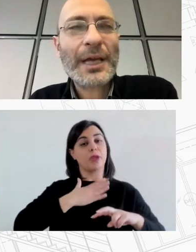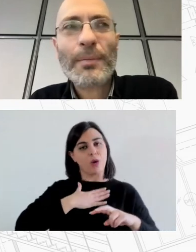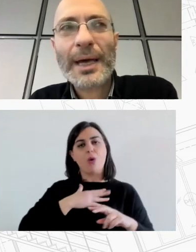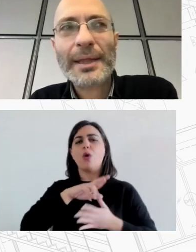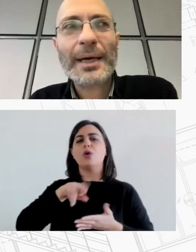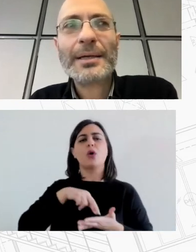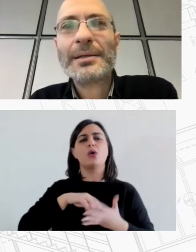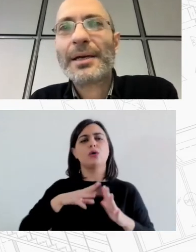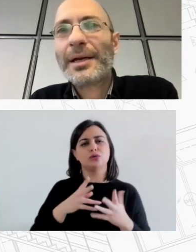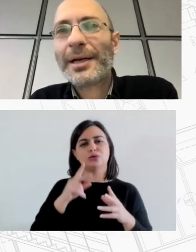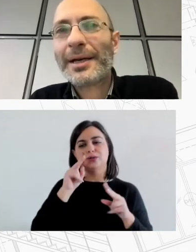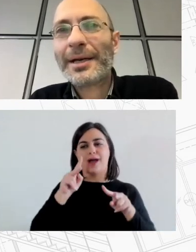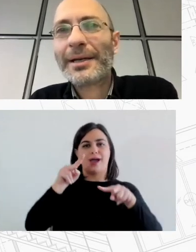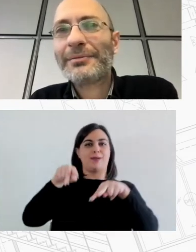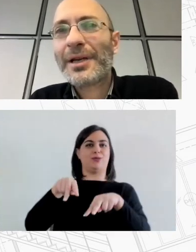μια ομάδα